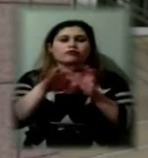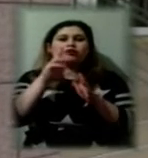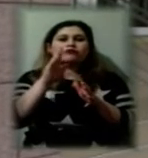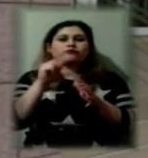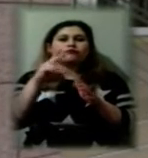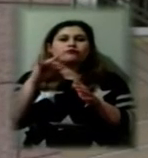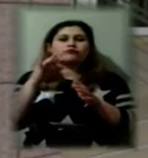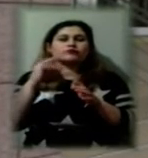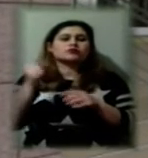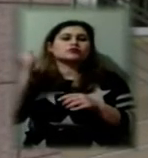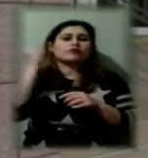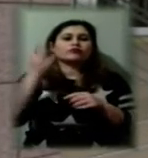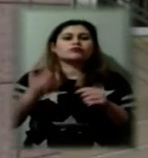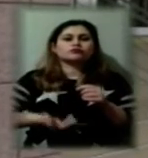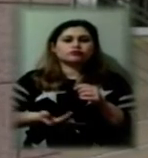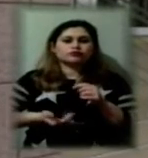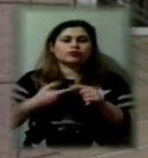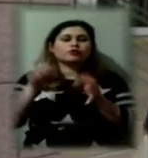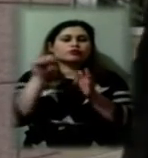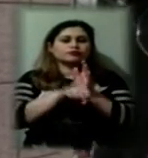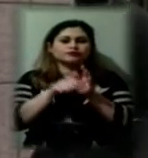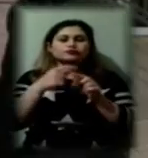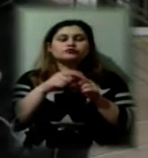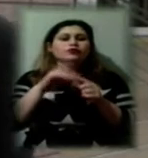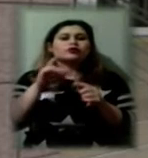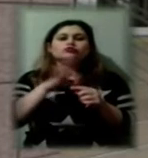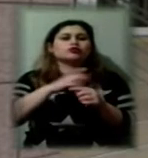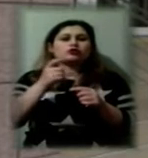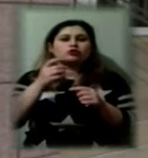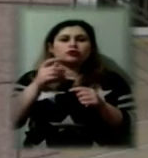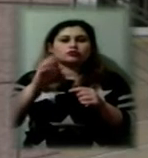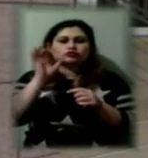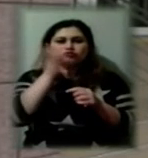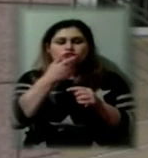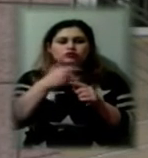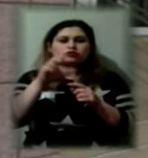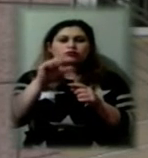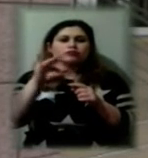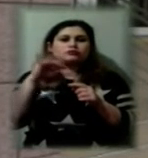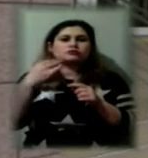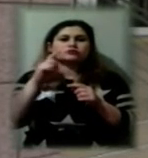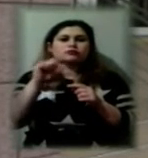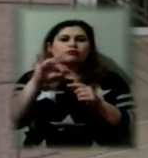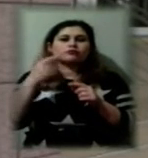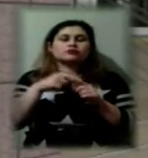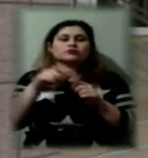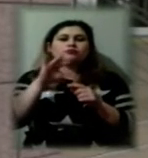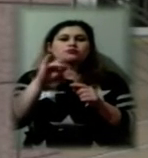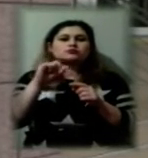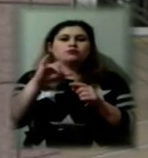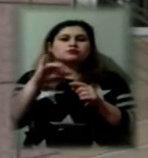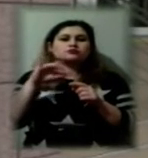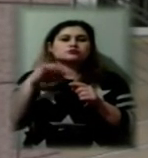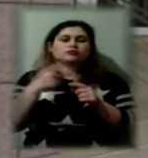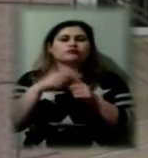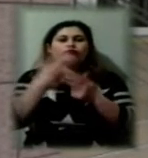замаху на вбивство для того, щоб обрати найсуворіший запобіжний захід відносно нашого підзахисного у вигляді тримання під вартою.